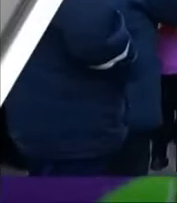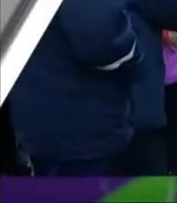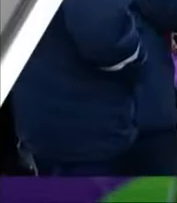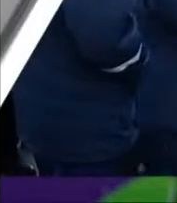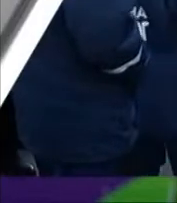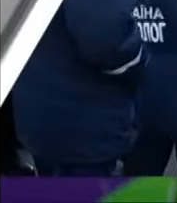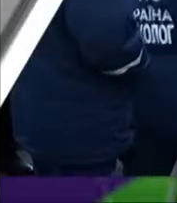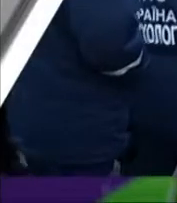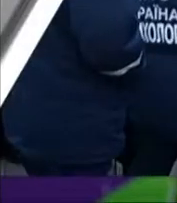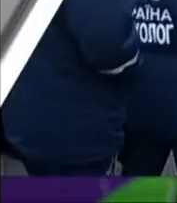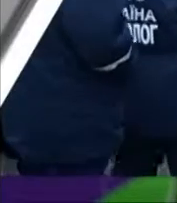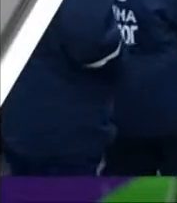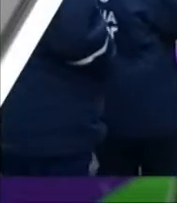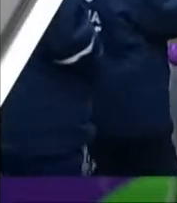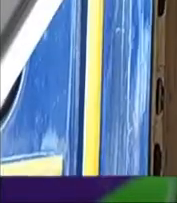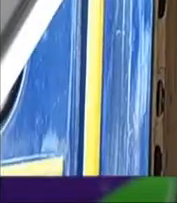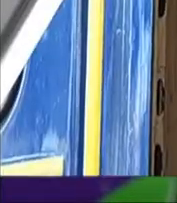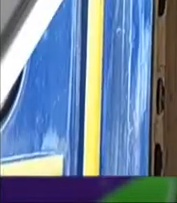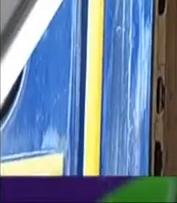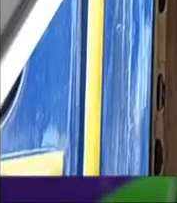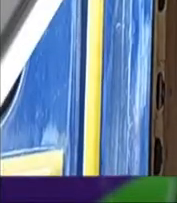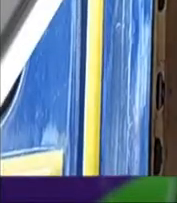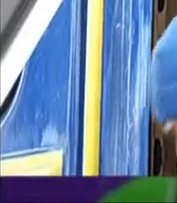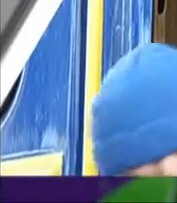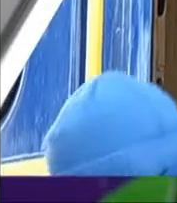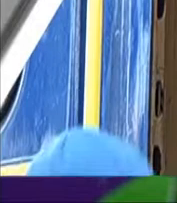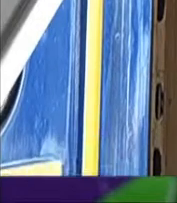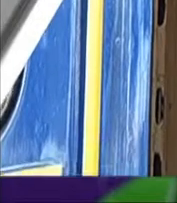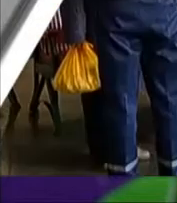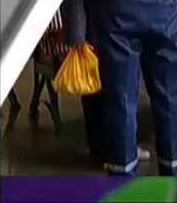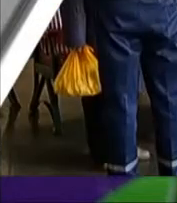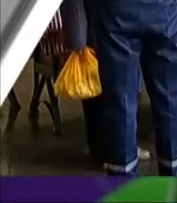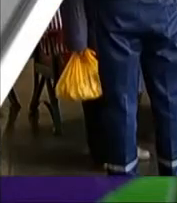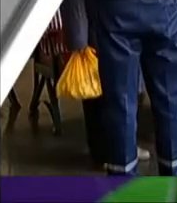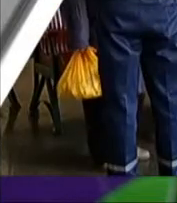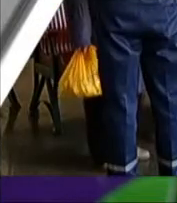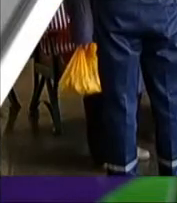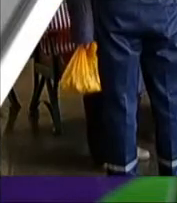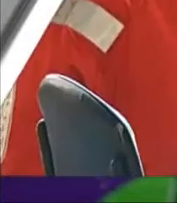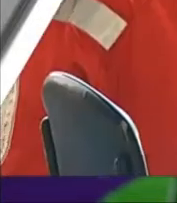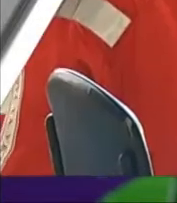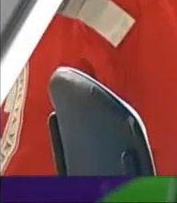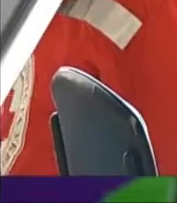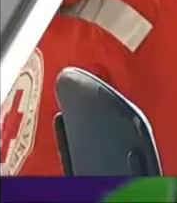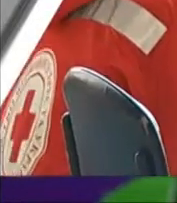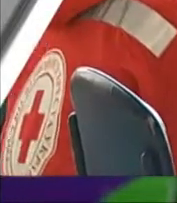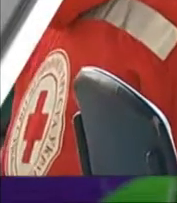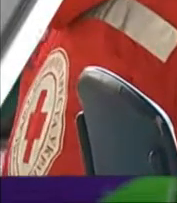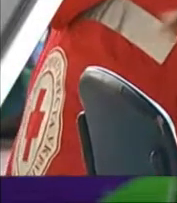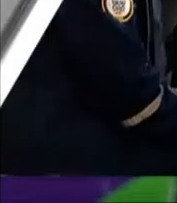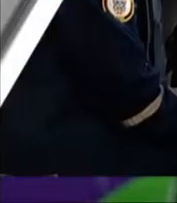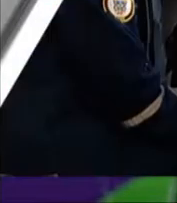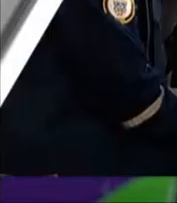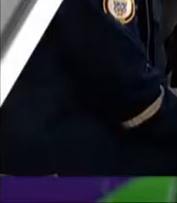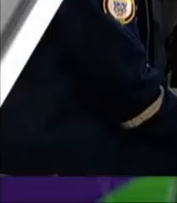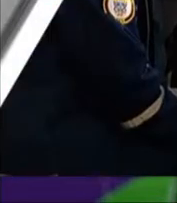У штабі допомоги приїжджами з зони АТО на Центральному залізничному вокзалі з початку місяця зареєструвались майже 1300 людей. Яку